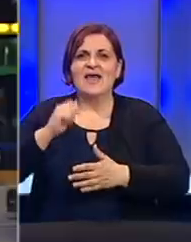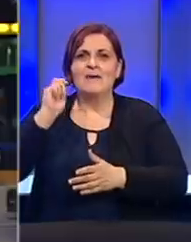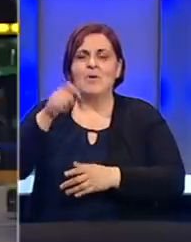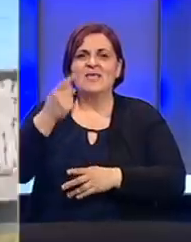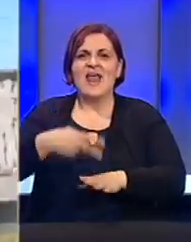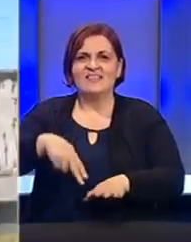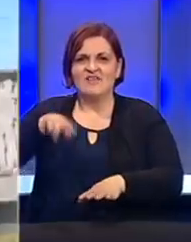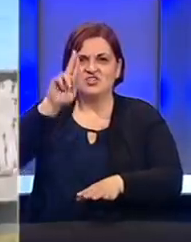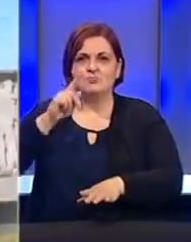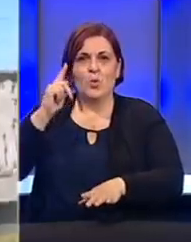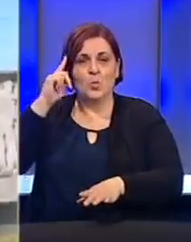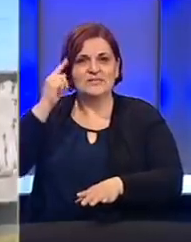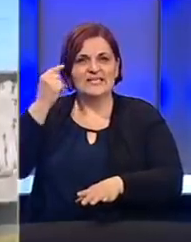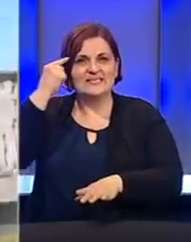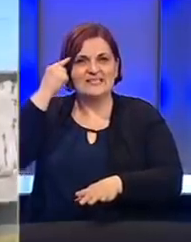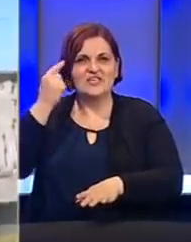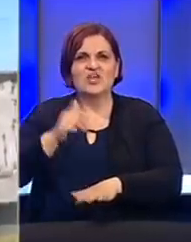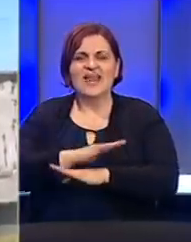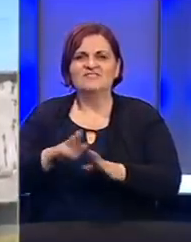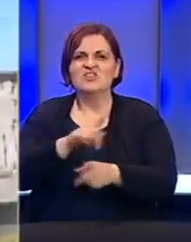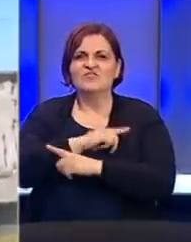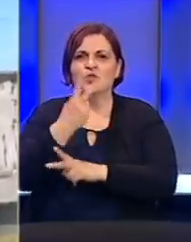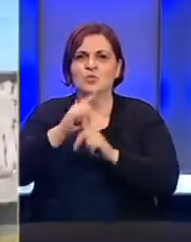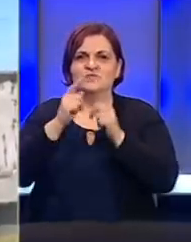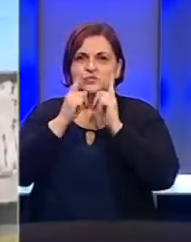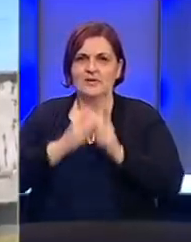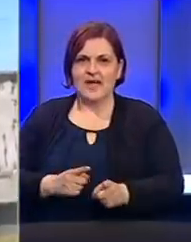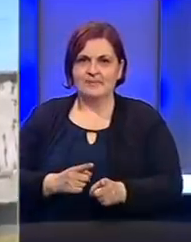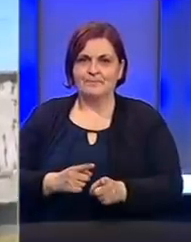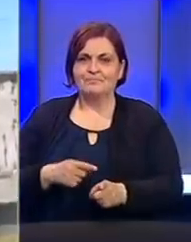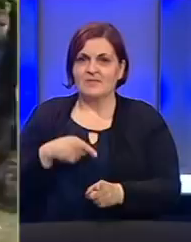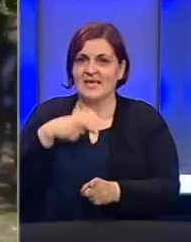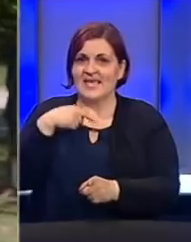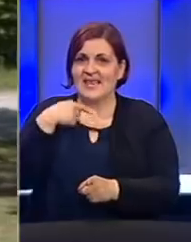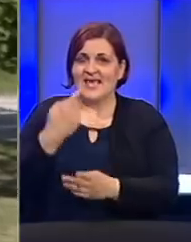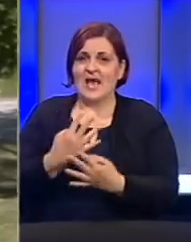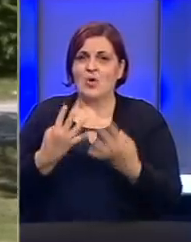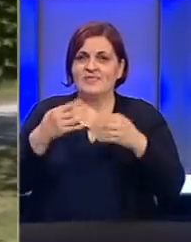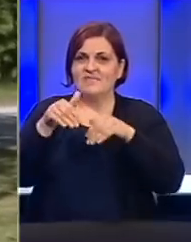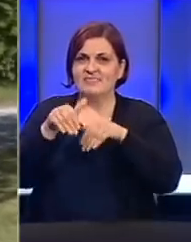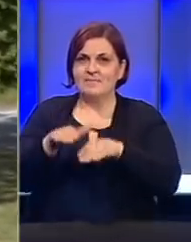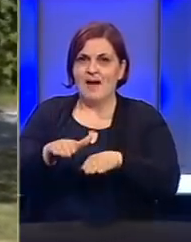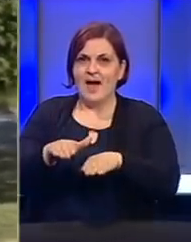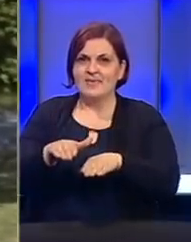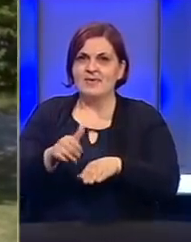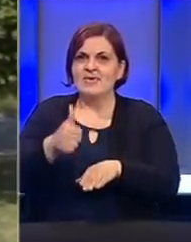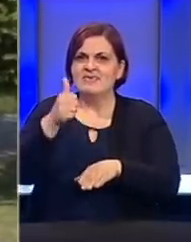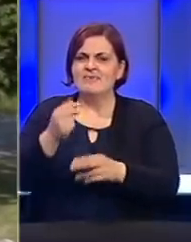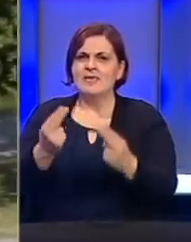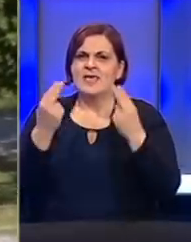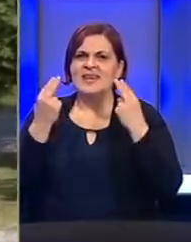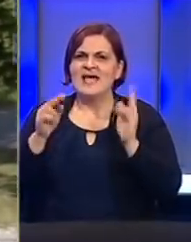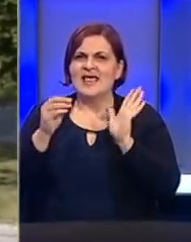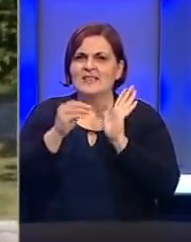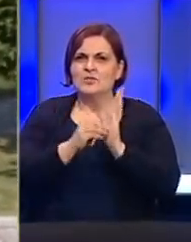pobjede nad fašizmom i u znak sjećanja na sve žrtve drugog svjetskog rata. Istaknuto je kako je 9. svibnja jedan od